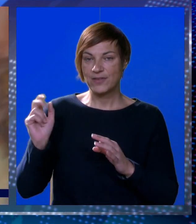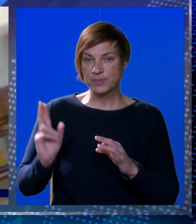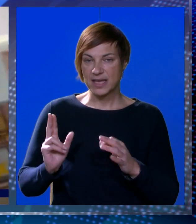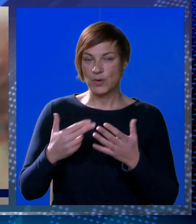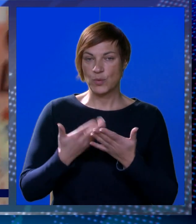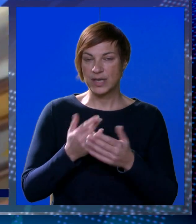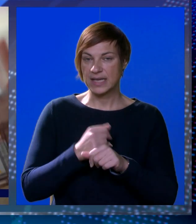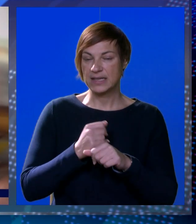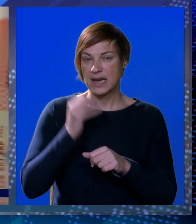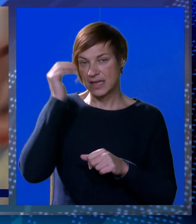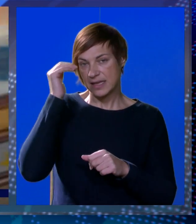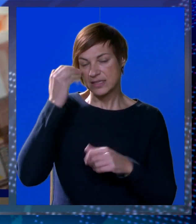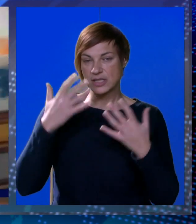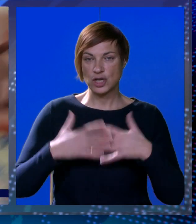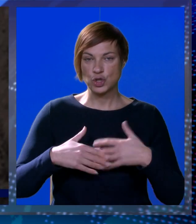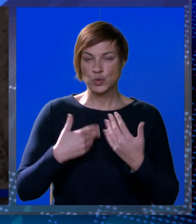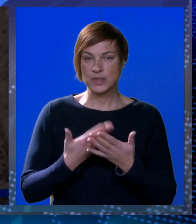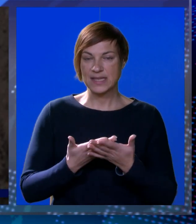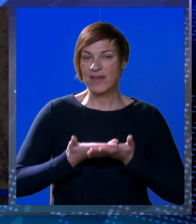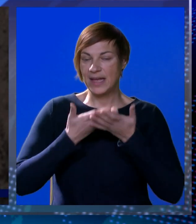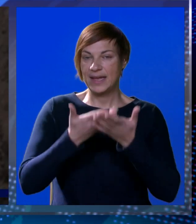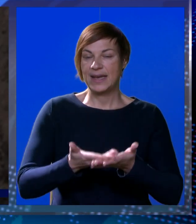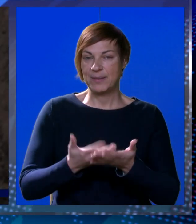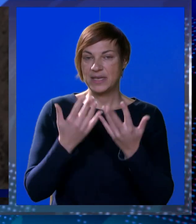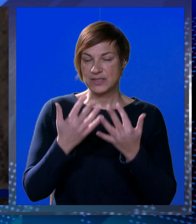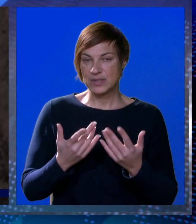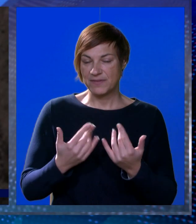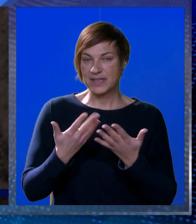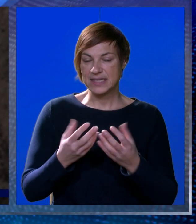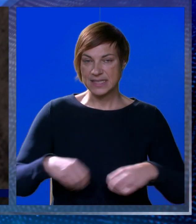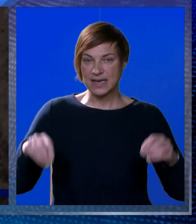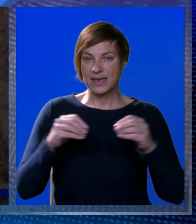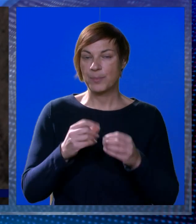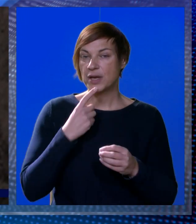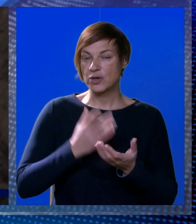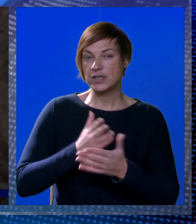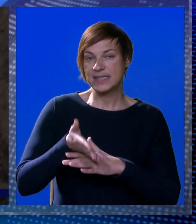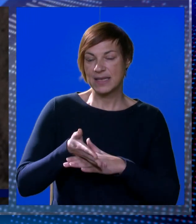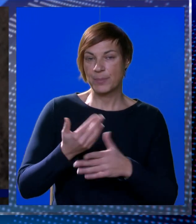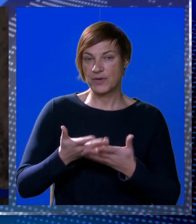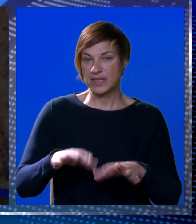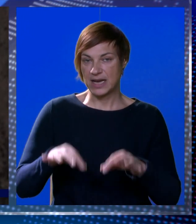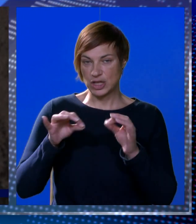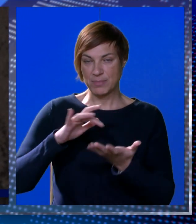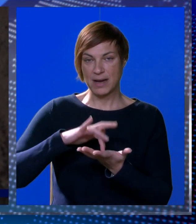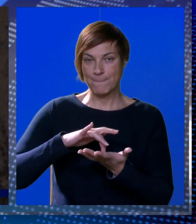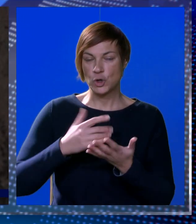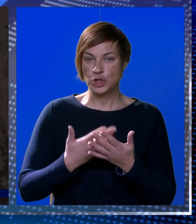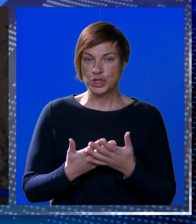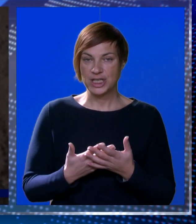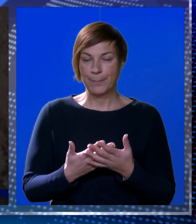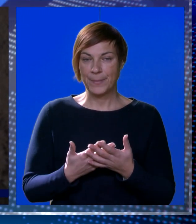Evropske unije, te rada i socijalnog sustava, a namjenjena su za financiranje projekata koji se provode na odabranim